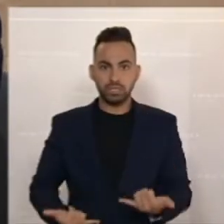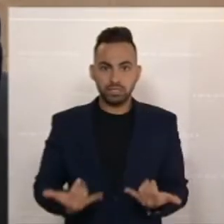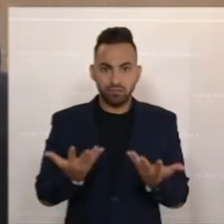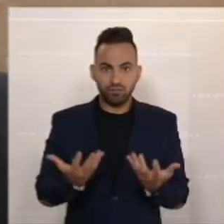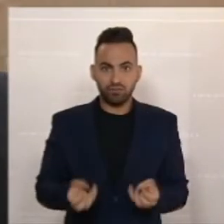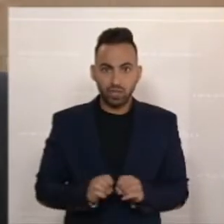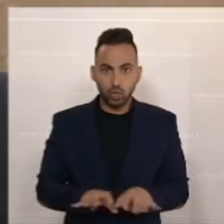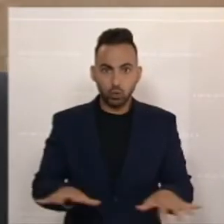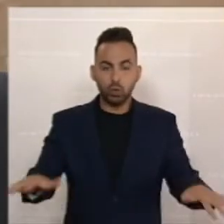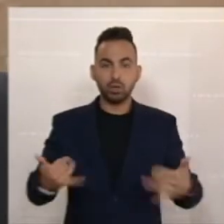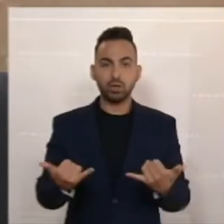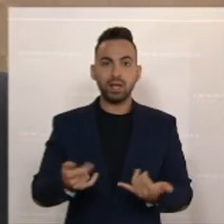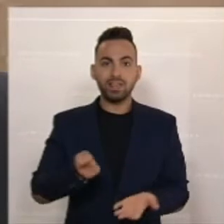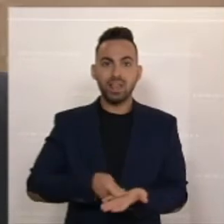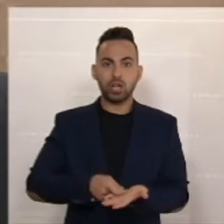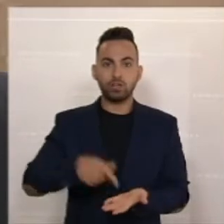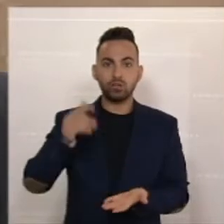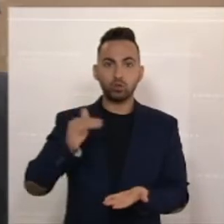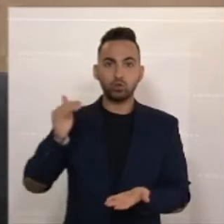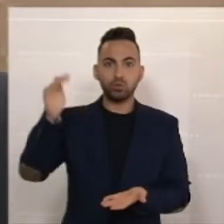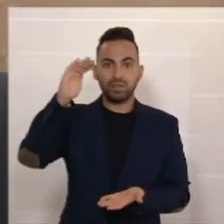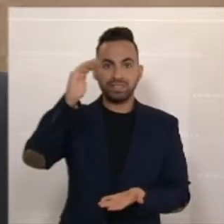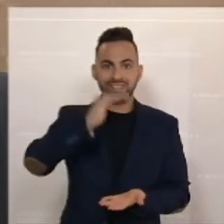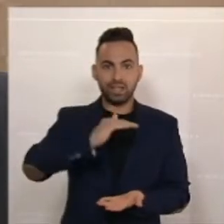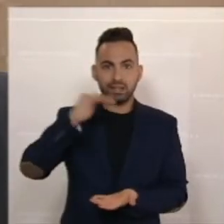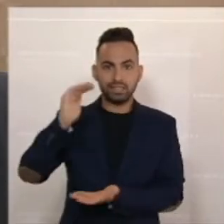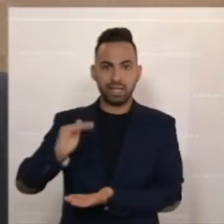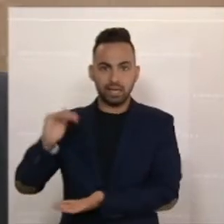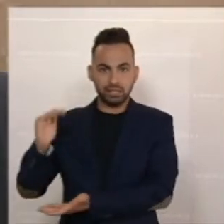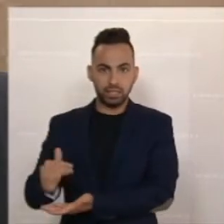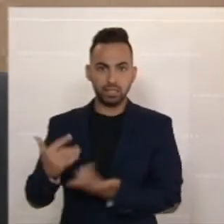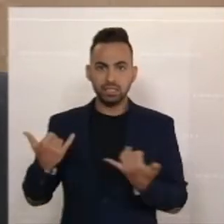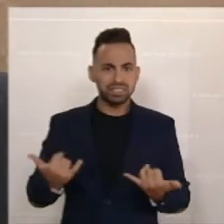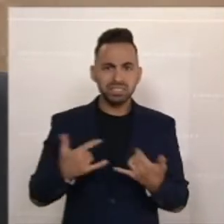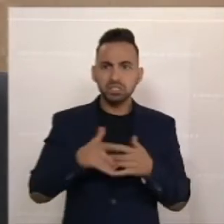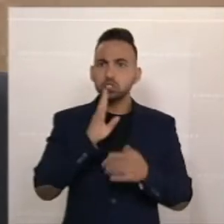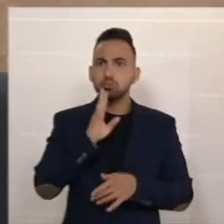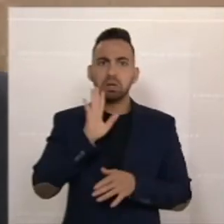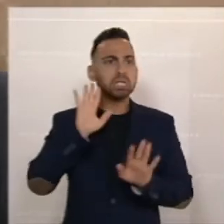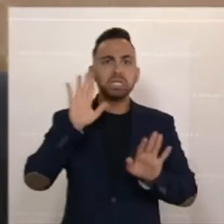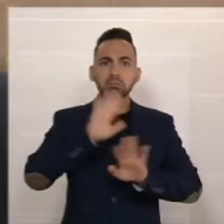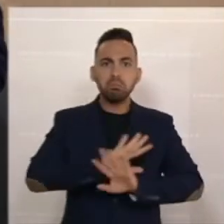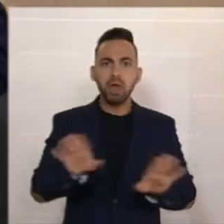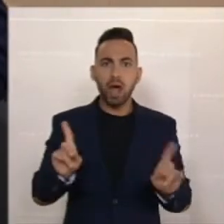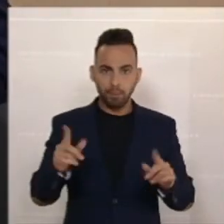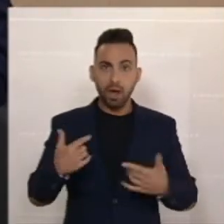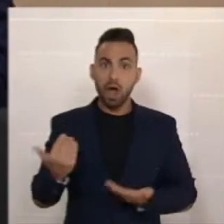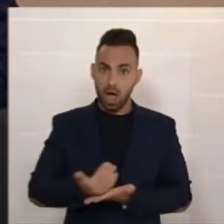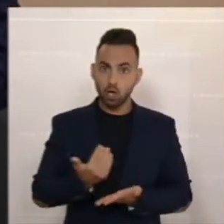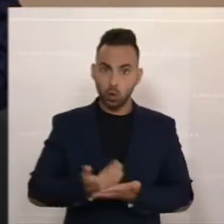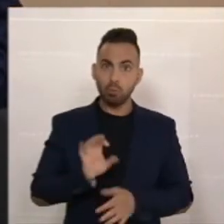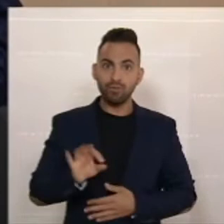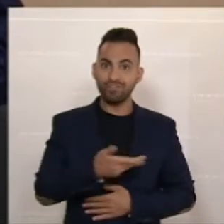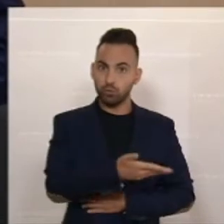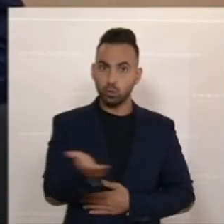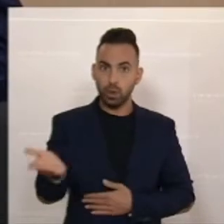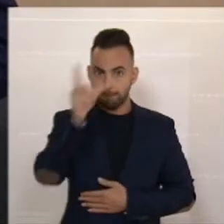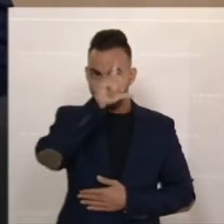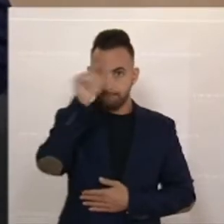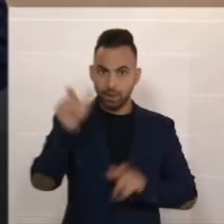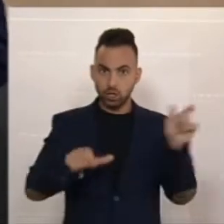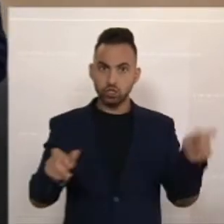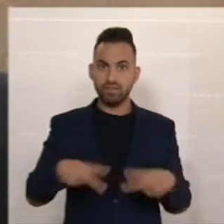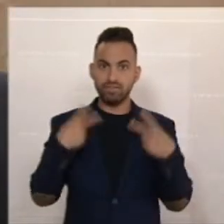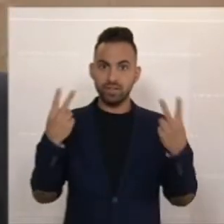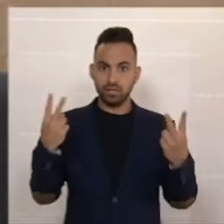zu wirken. Wir senken die Tarifstufe. Das ist etwas, worüber man gar nicht mehr spricht, aber wichtig ist für das Einkommen der Menschen. Wir